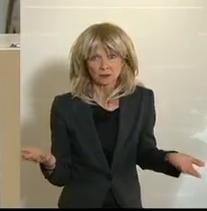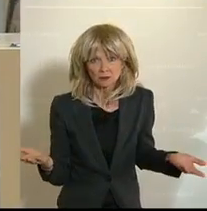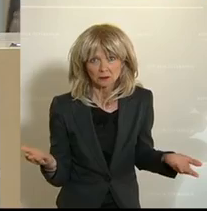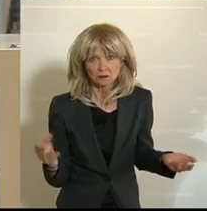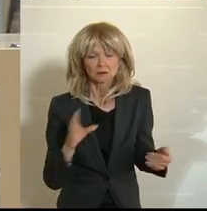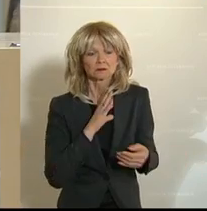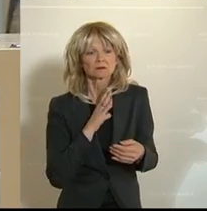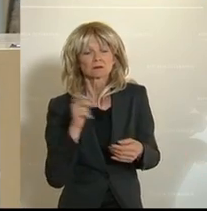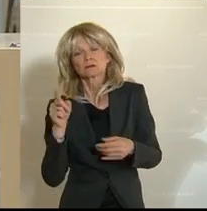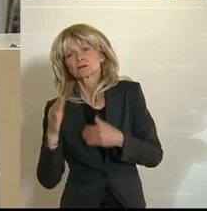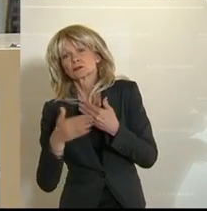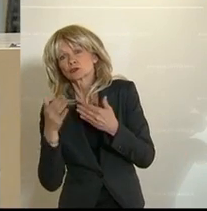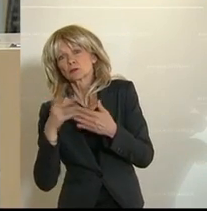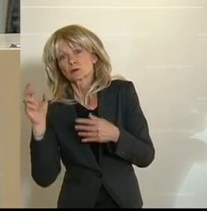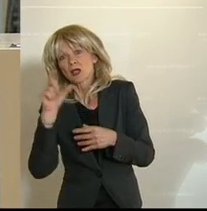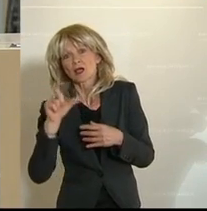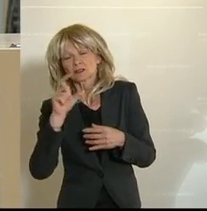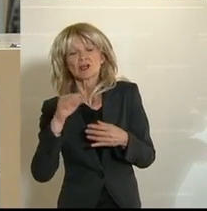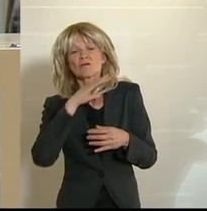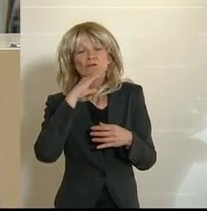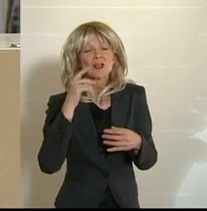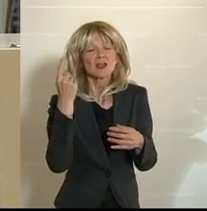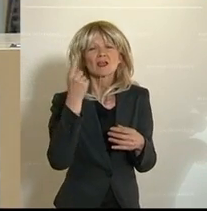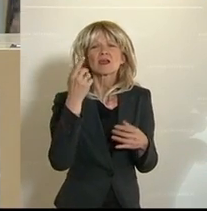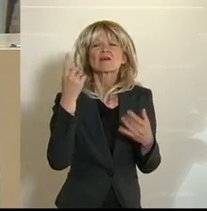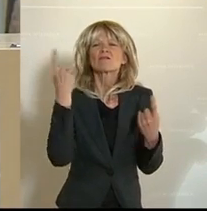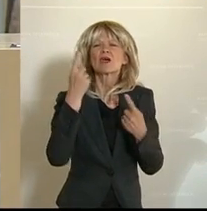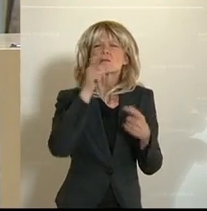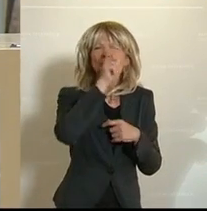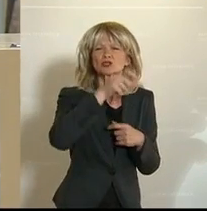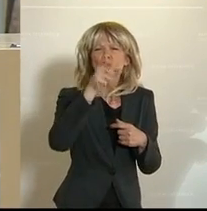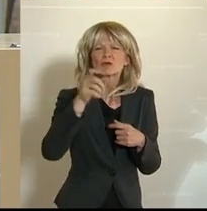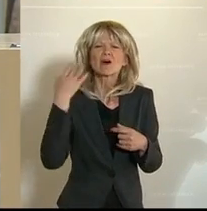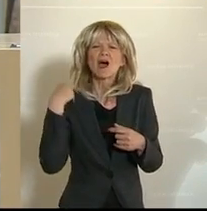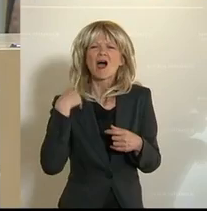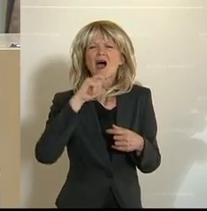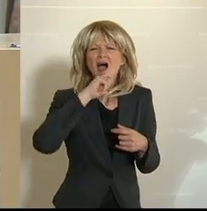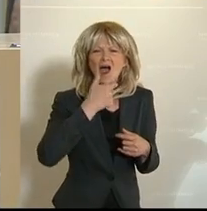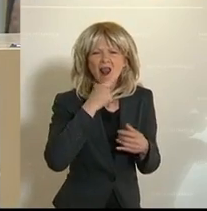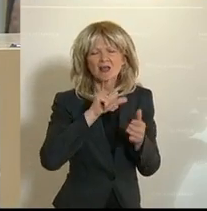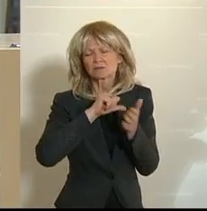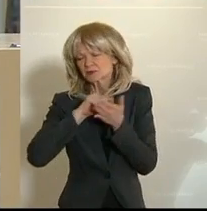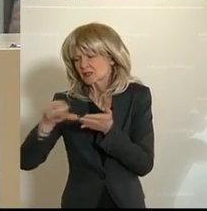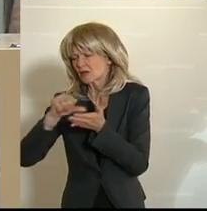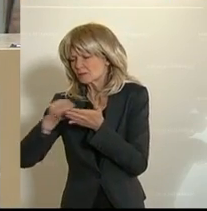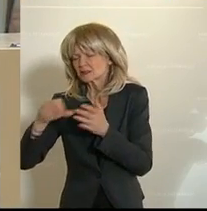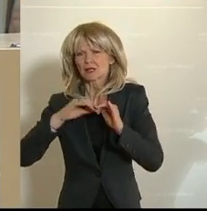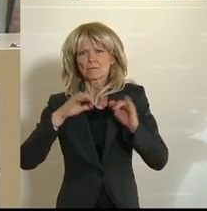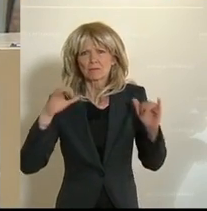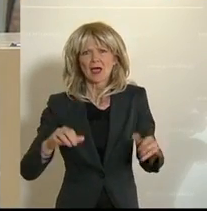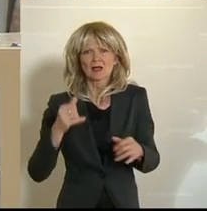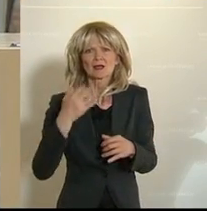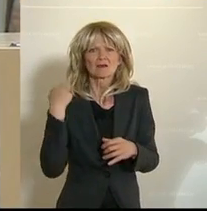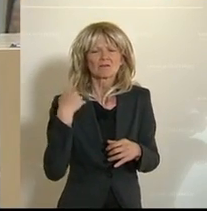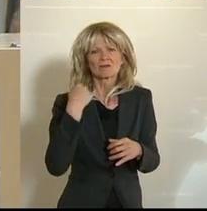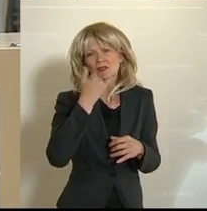die viele ältere Erlagsschein-Zahlerinnen haben, die jedes Monat auf die Bank gingen und jetzt halt nicht auf der Bank waren, die haben wirklich ein